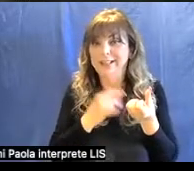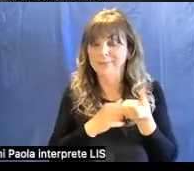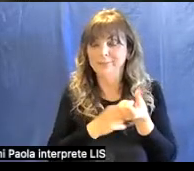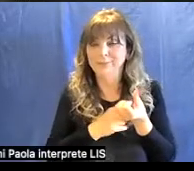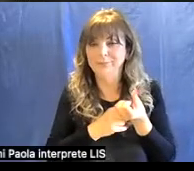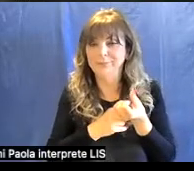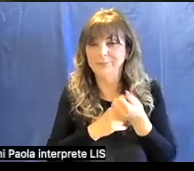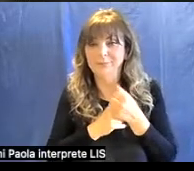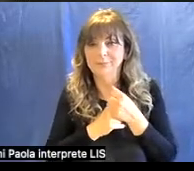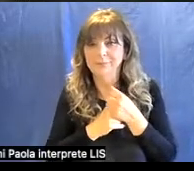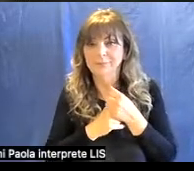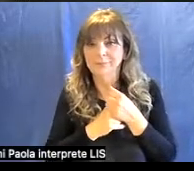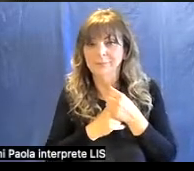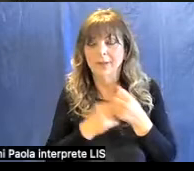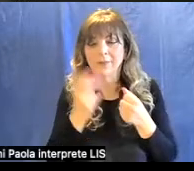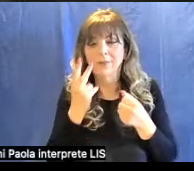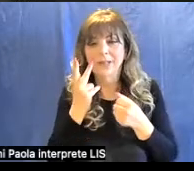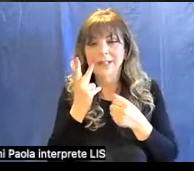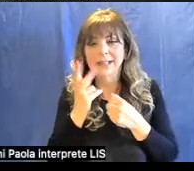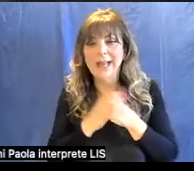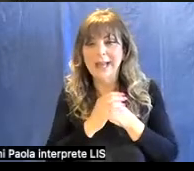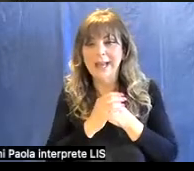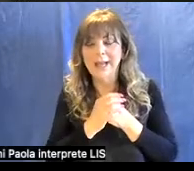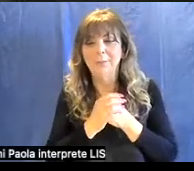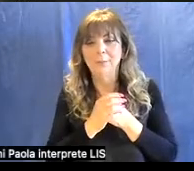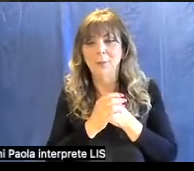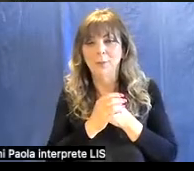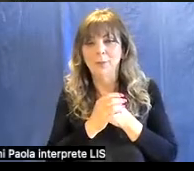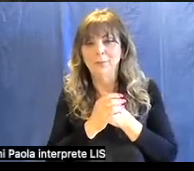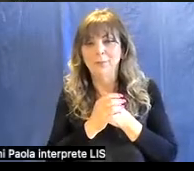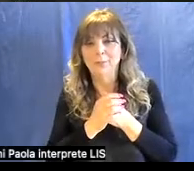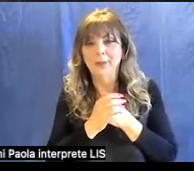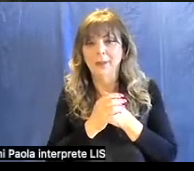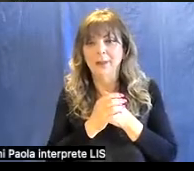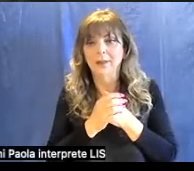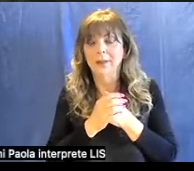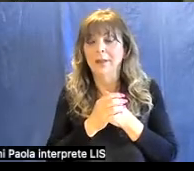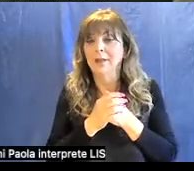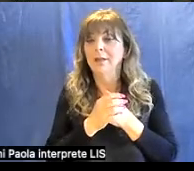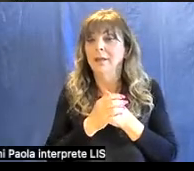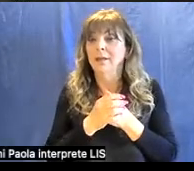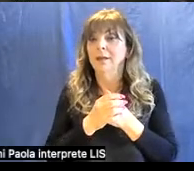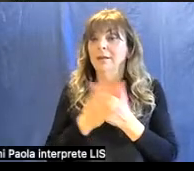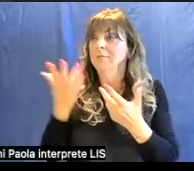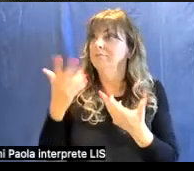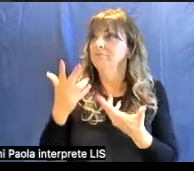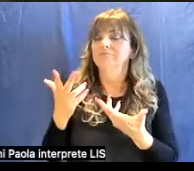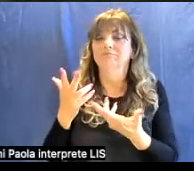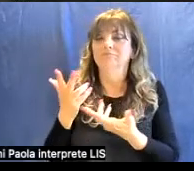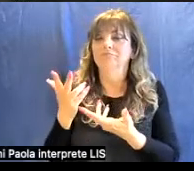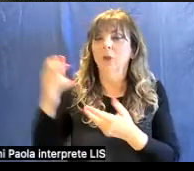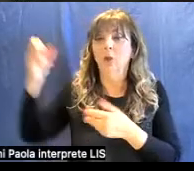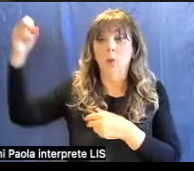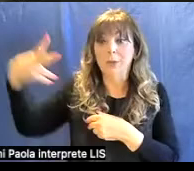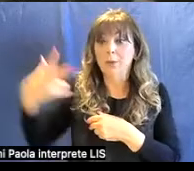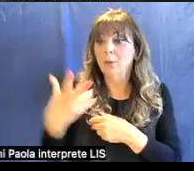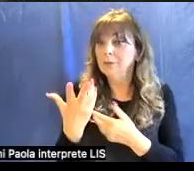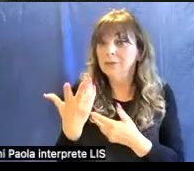vediamo quali sono rispettivamente la nostra sorgente luminosa, il nostro